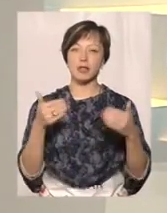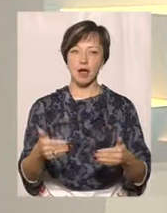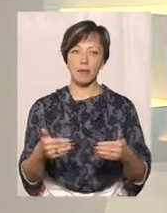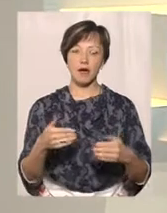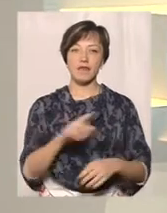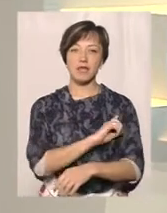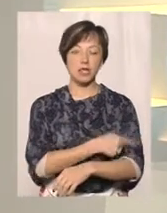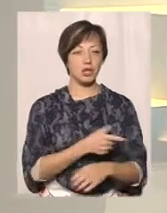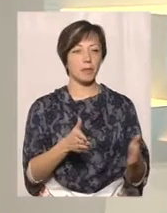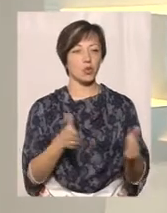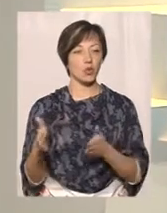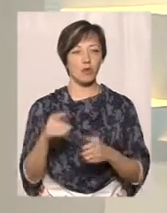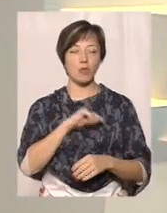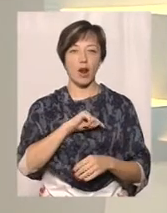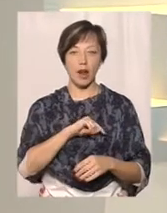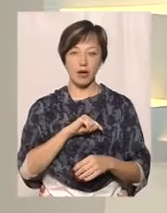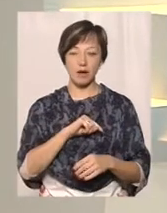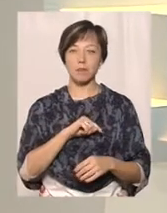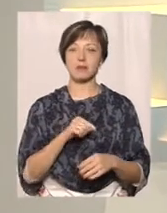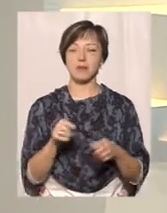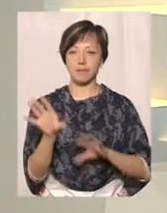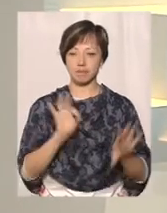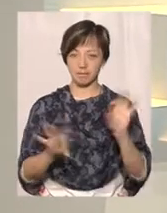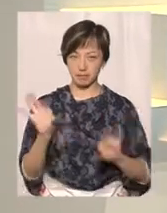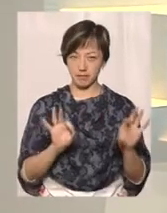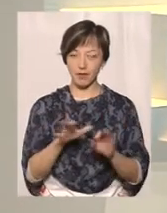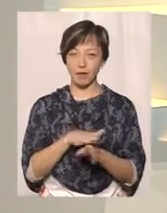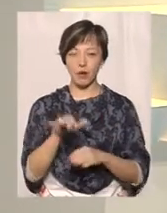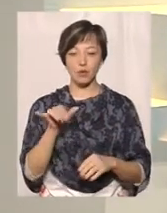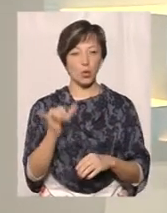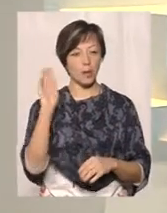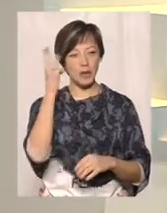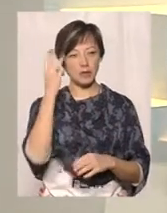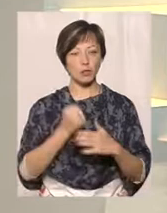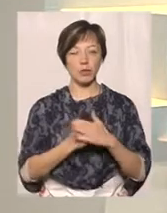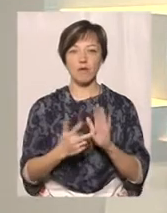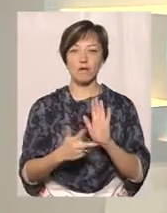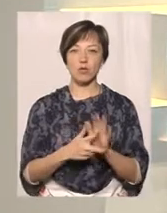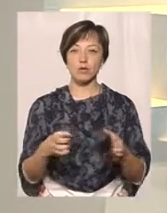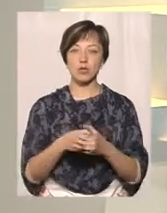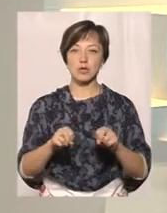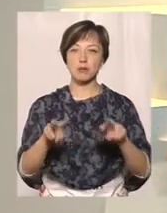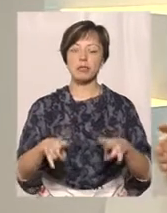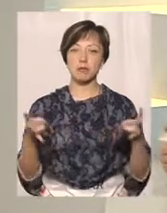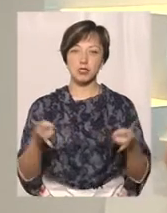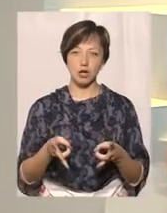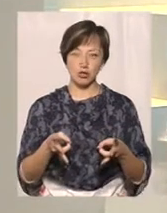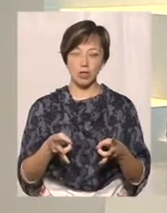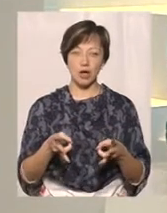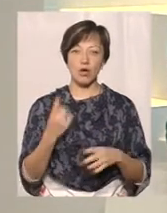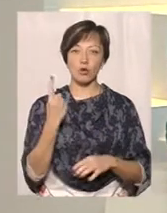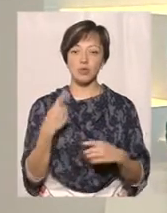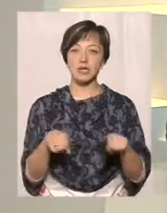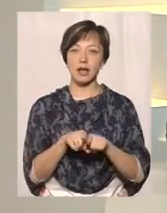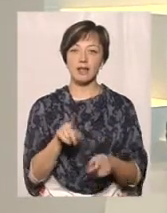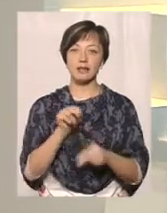фізична підготовка та морально-психологічний відбір, відбуваються саме у Хмельницькому на базі 8-го полку спецпризначення. На одному